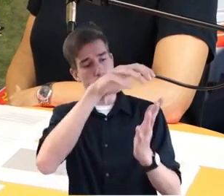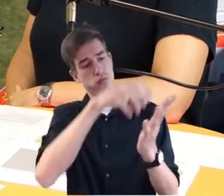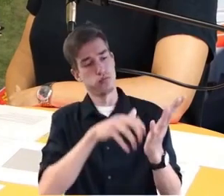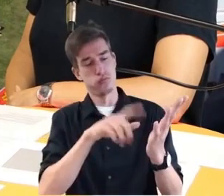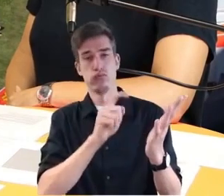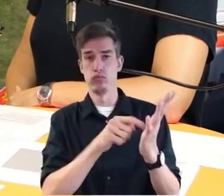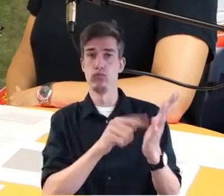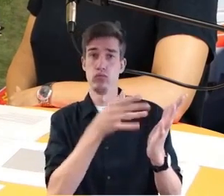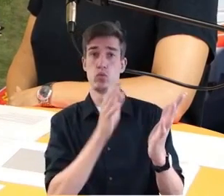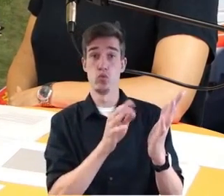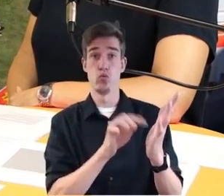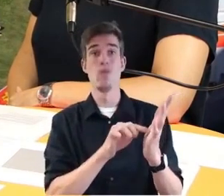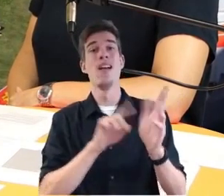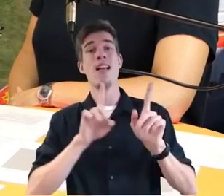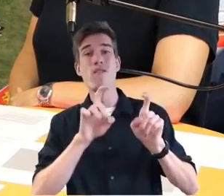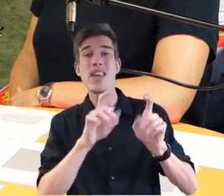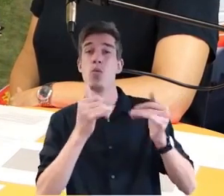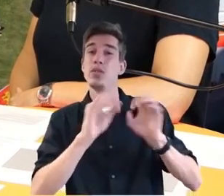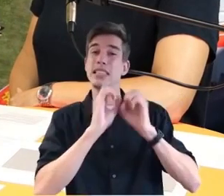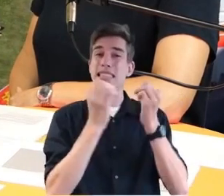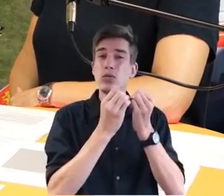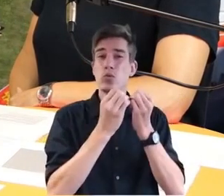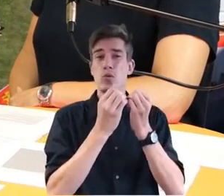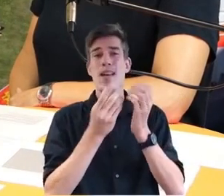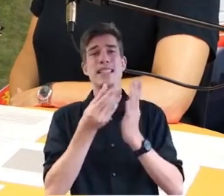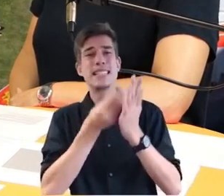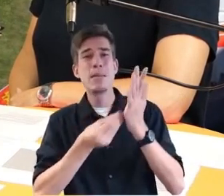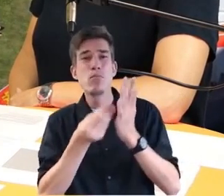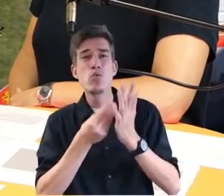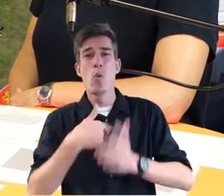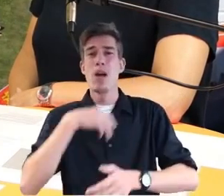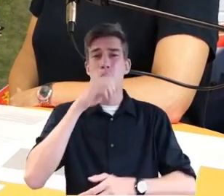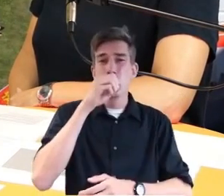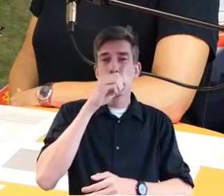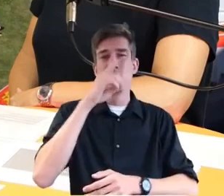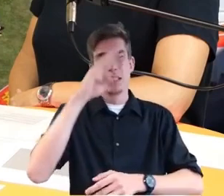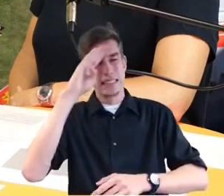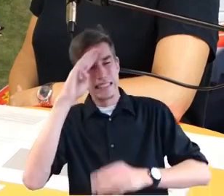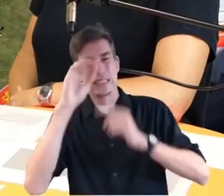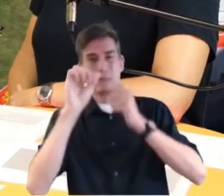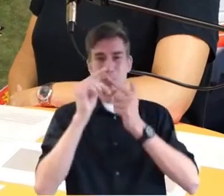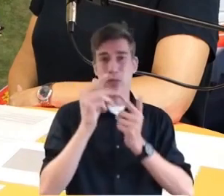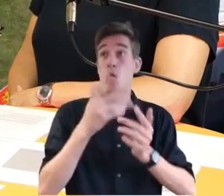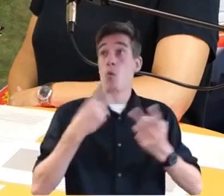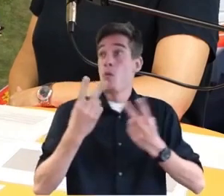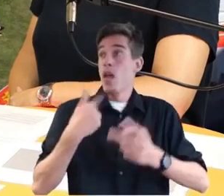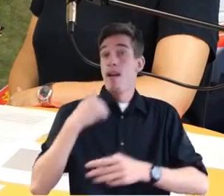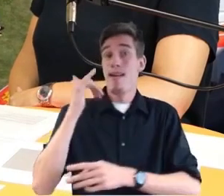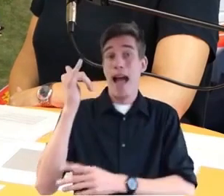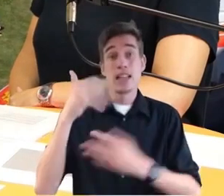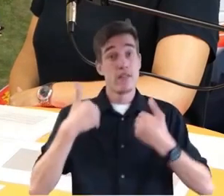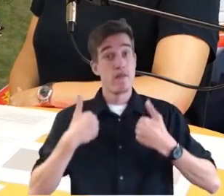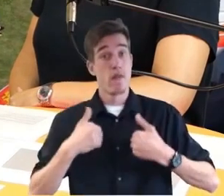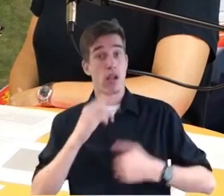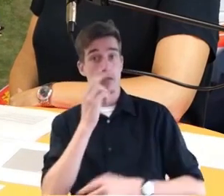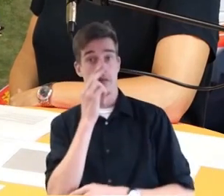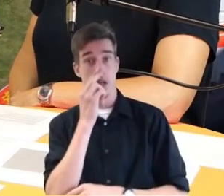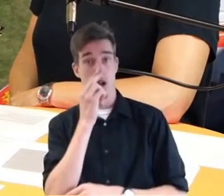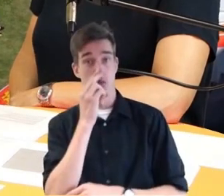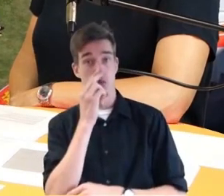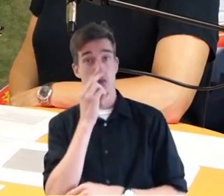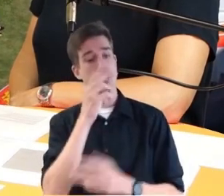Informationen zu dem Virus, was sind Symptome, wie kann ich mich schützen, wie verhalte ich mich auf Reisen, wie schütze ich mich auch zum Beispiel